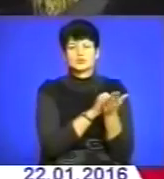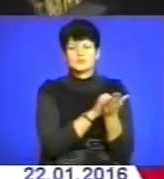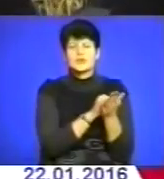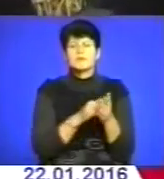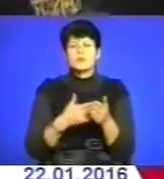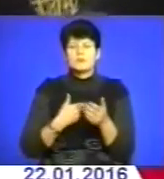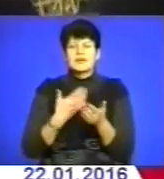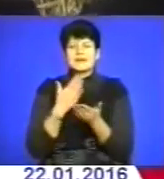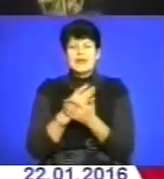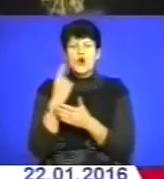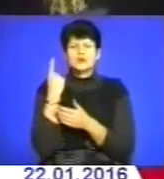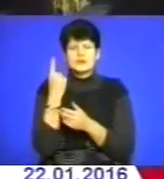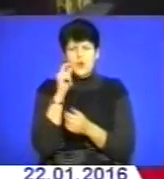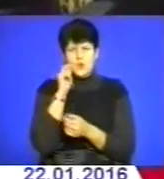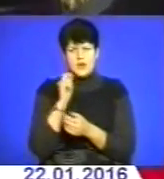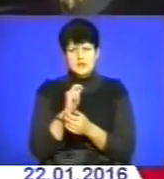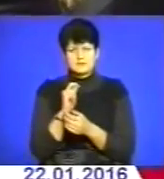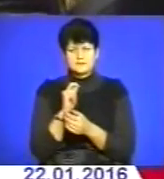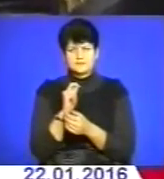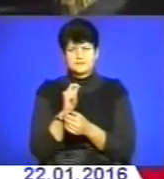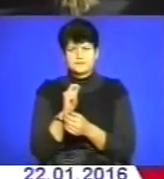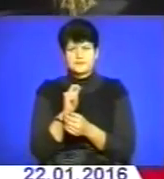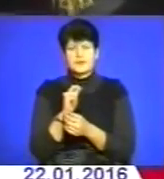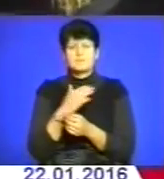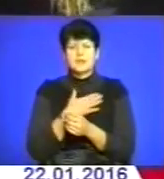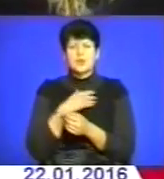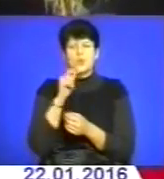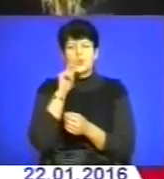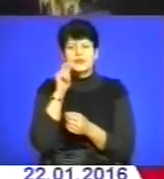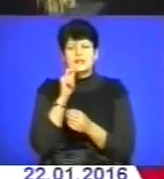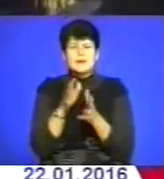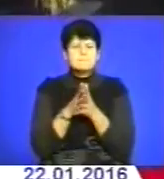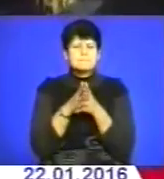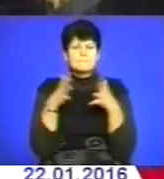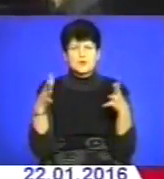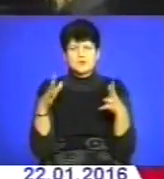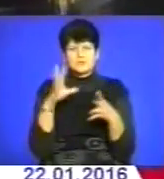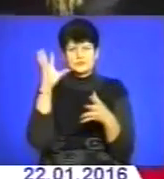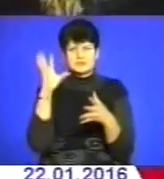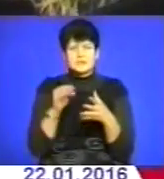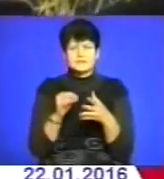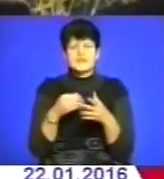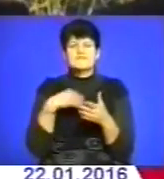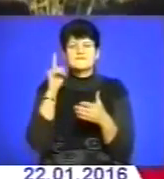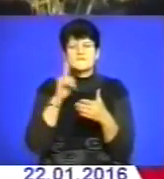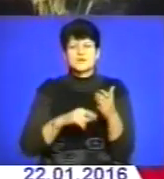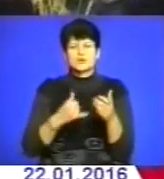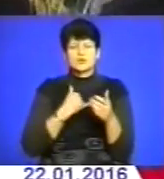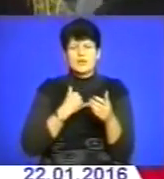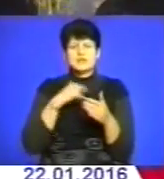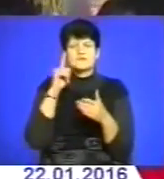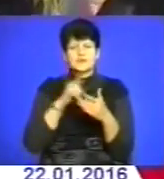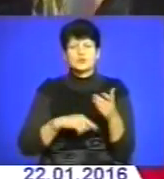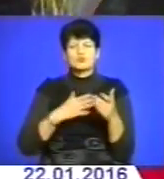є одна Україна, бо Україна понад усе. Вірю в нас, вірю в нашу